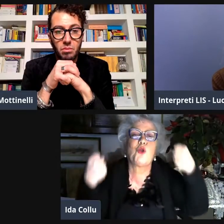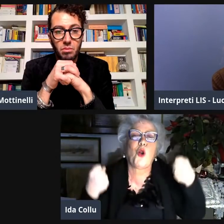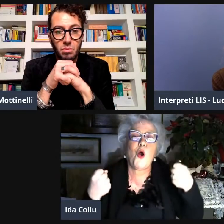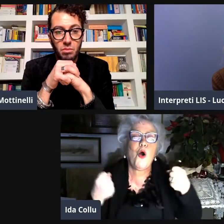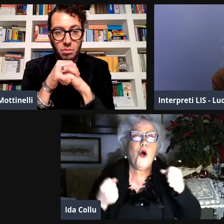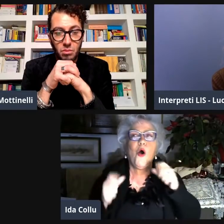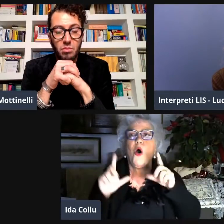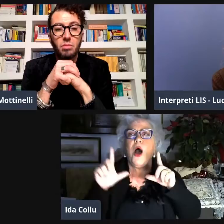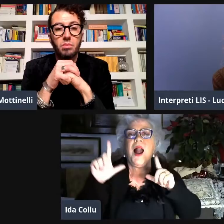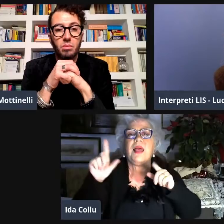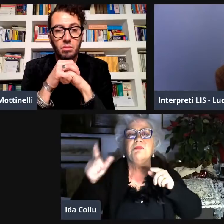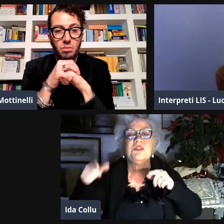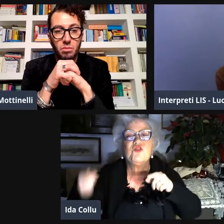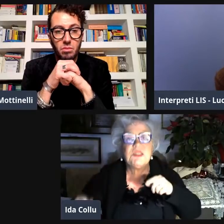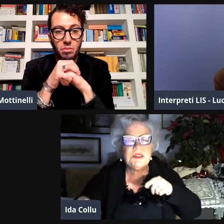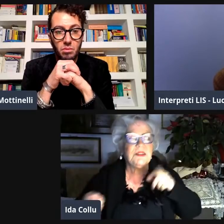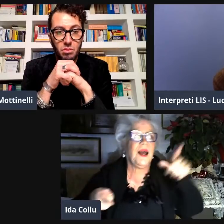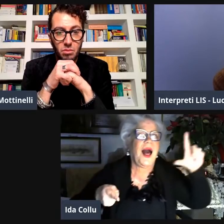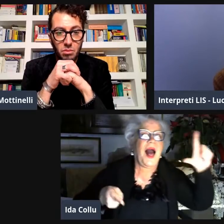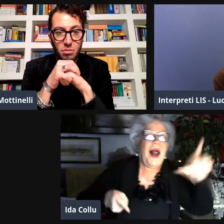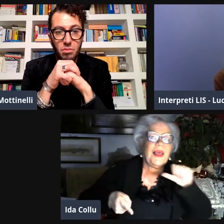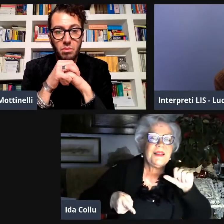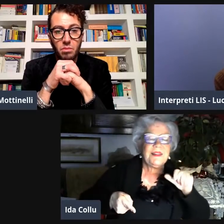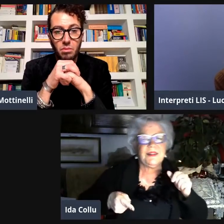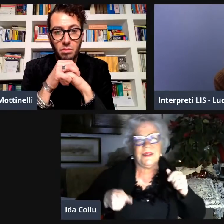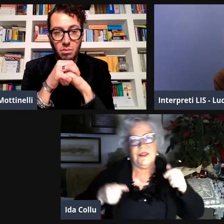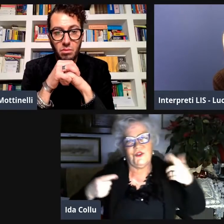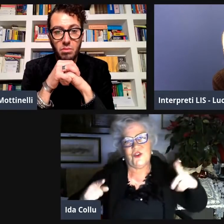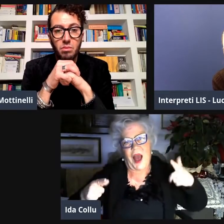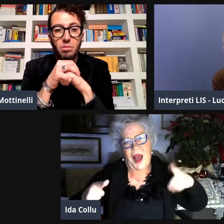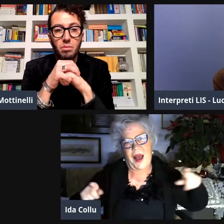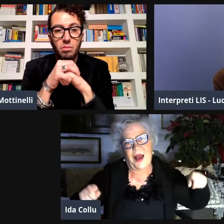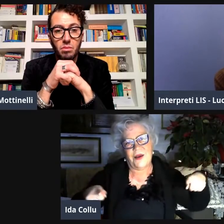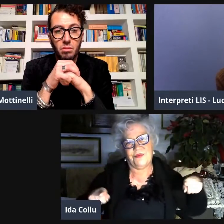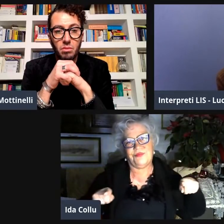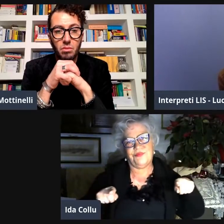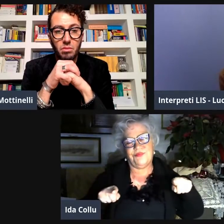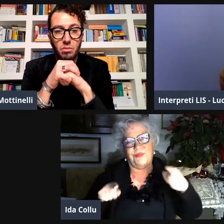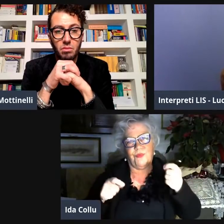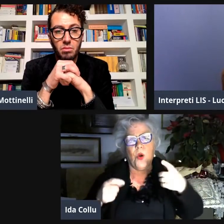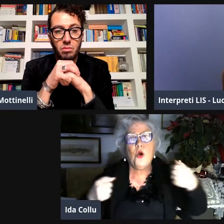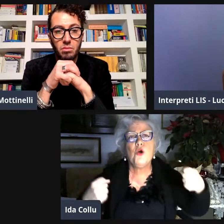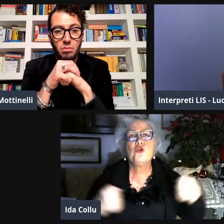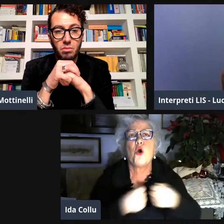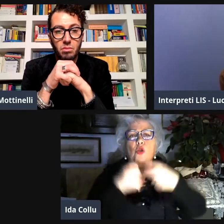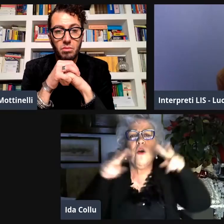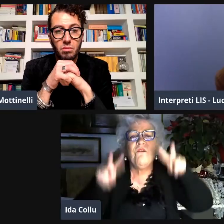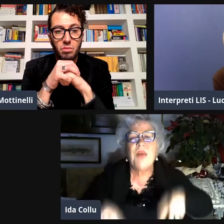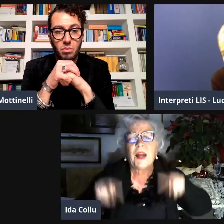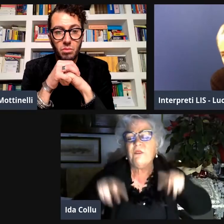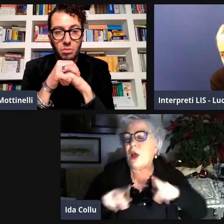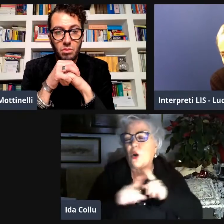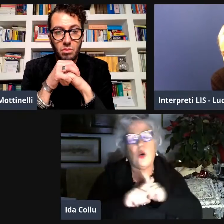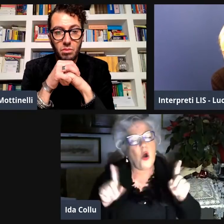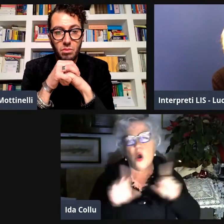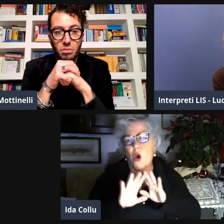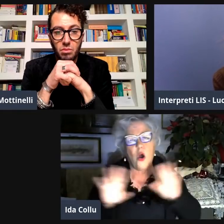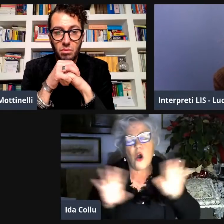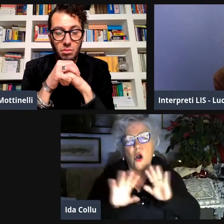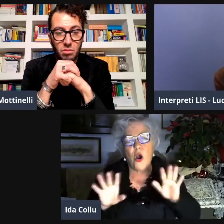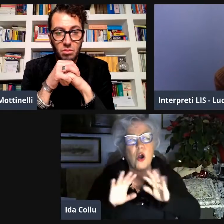diciamo che era pronto e c'era stato poi una sorta di sconto tra il linguaggio mimico-gestuale e la LIS